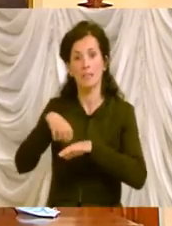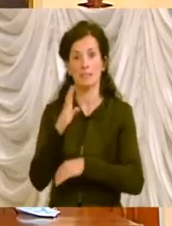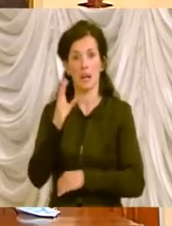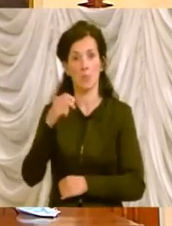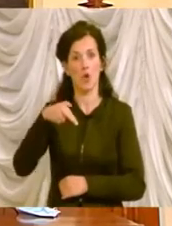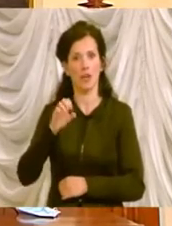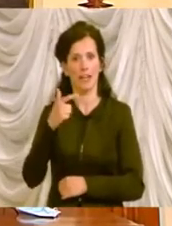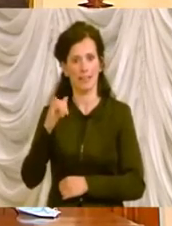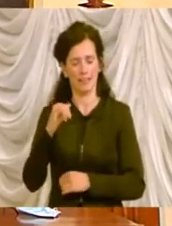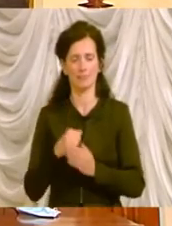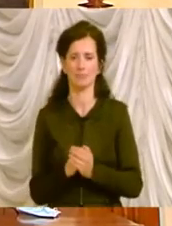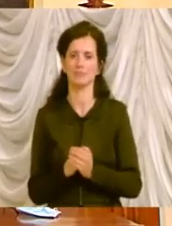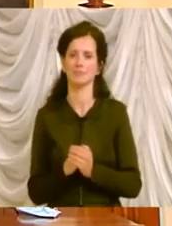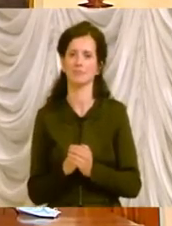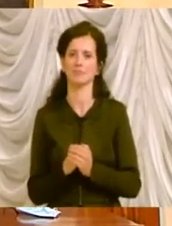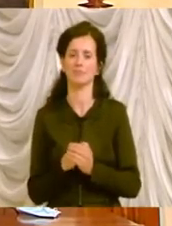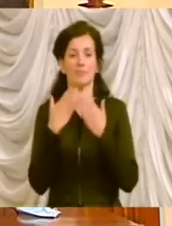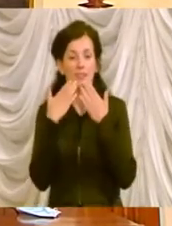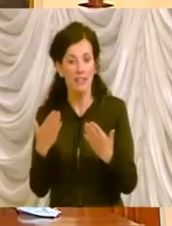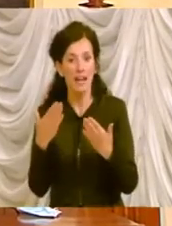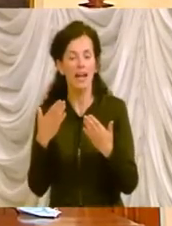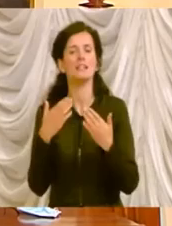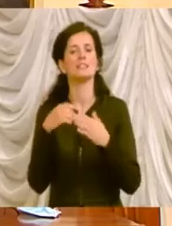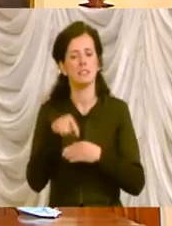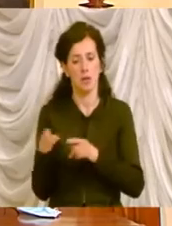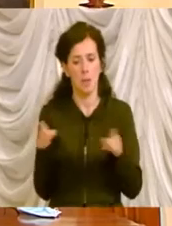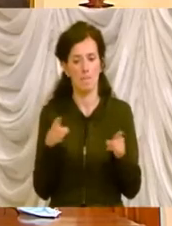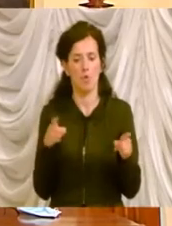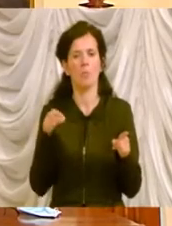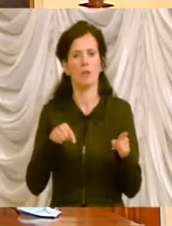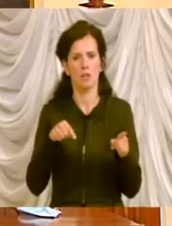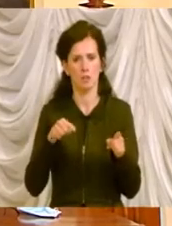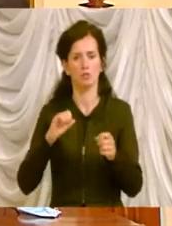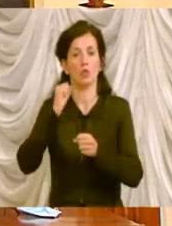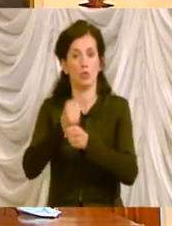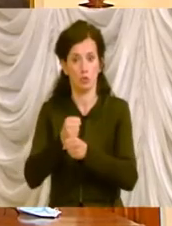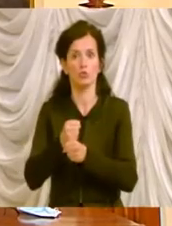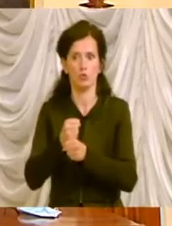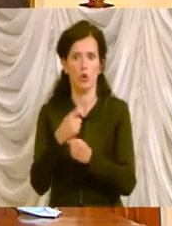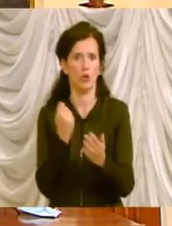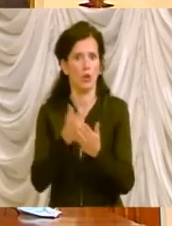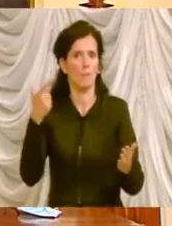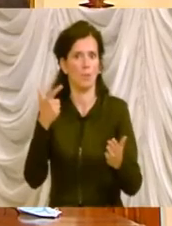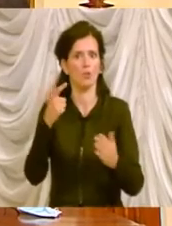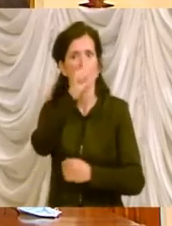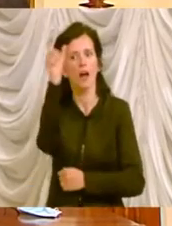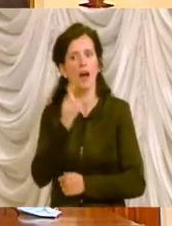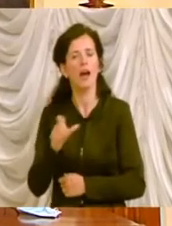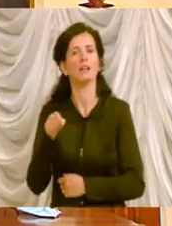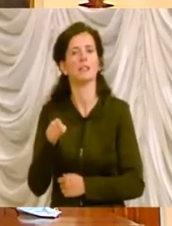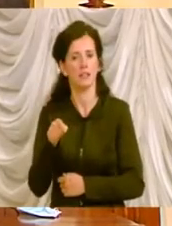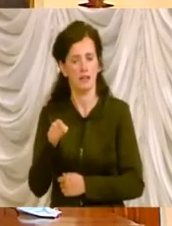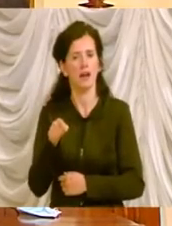Grazie. È un momento storico, un momento importante per il nostro Paese che finalmente si